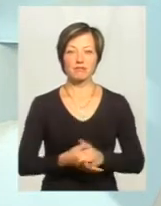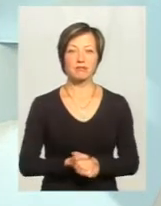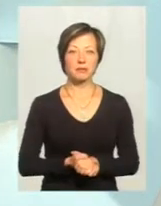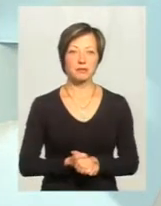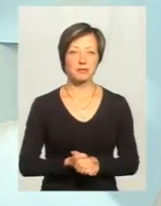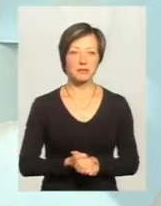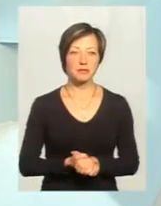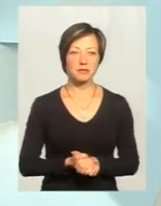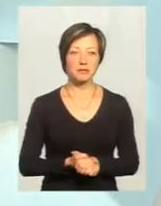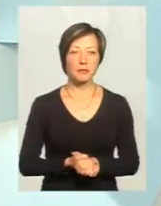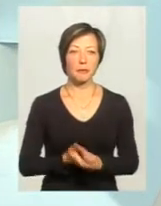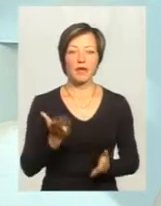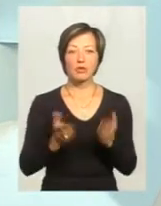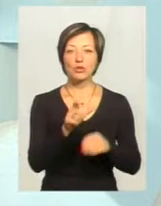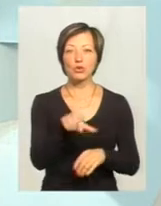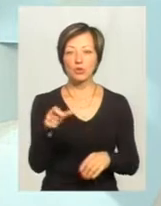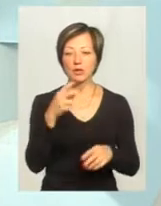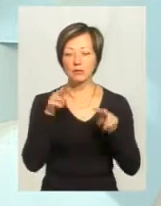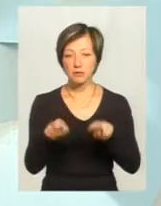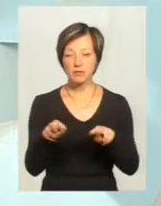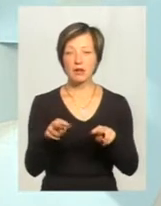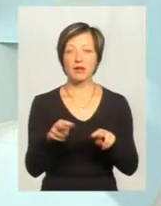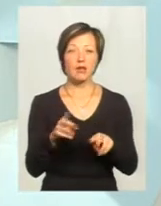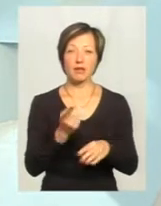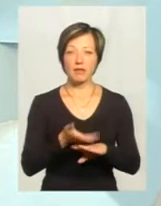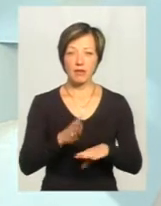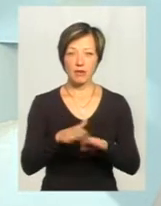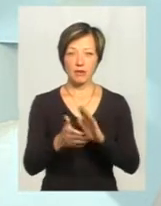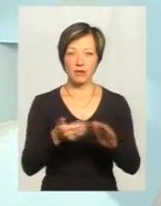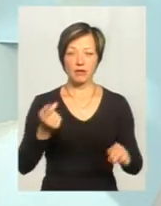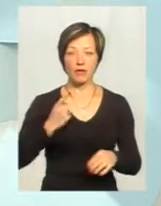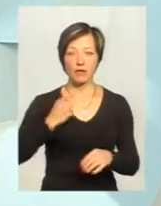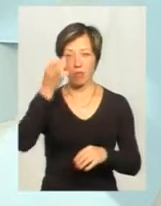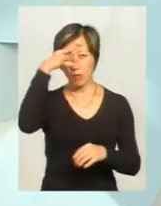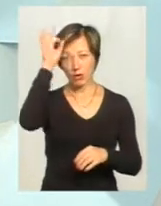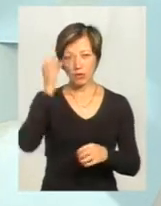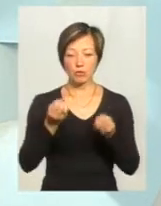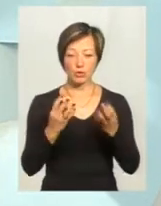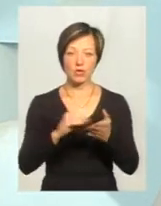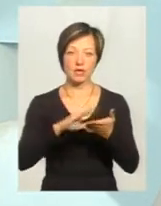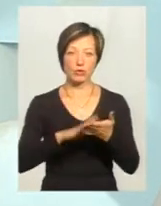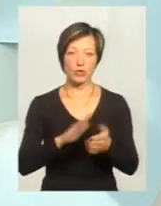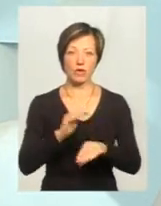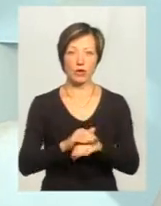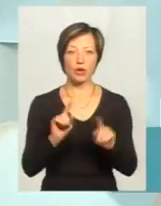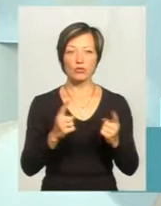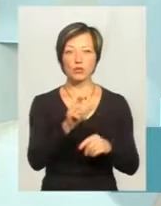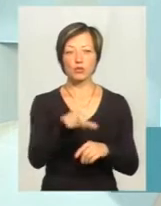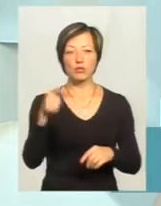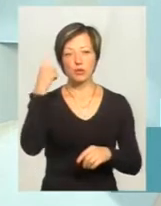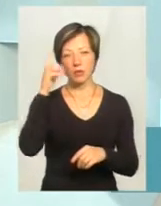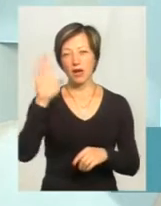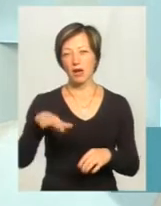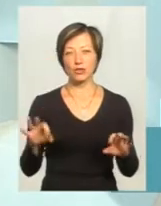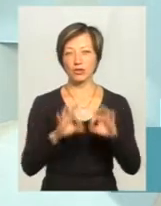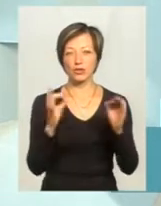не стане. І просто, якщо люди бачать, ви знаєте, це ж не так тяжко було визвати поліцію, і просто зафіксувати цей факт. Але чомусь люди думають, а, все